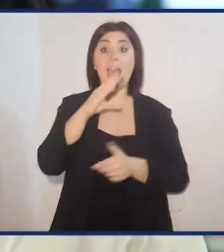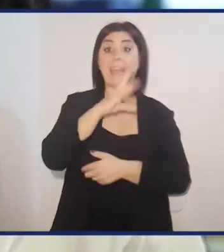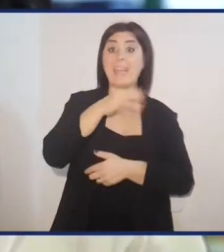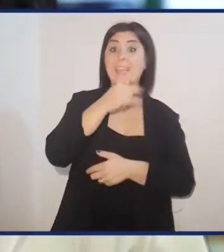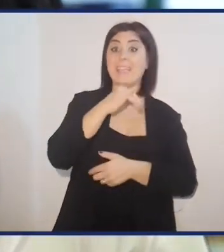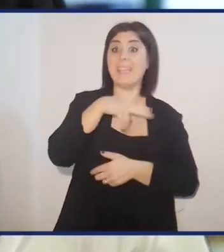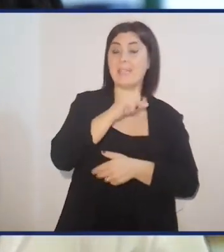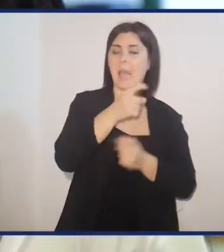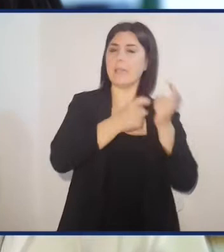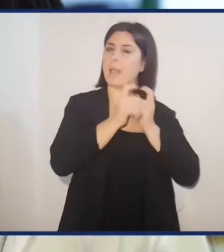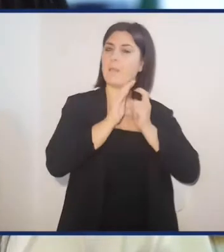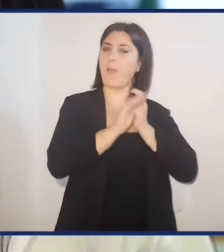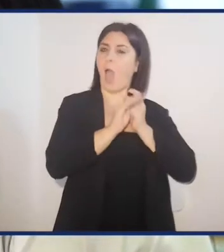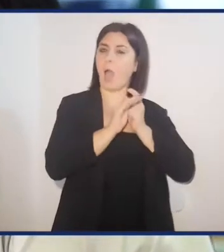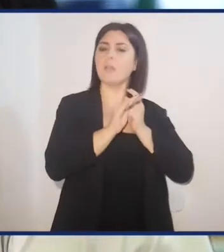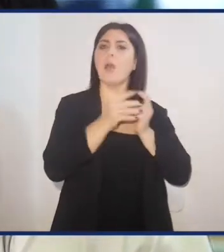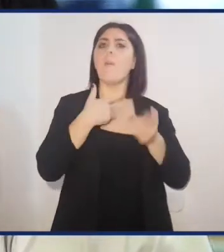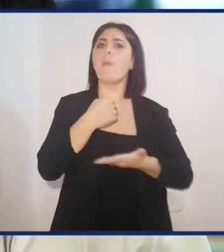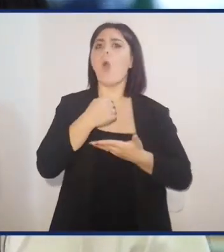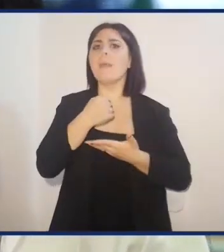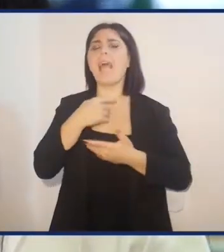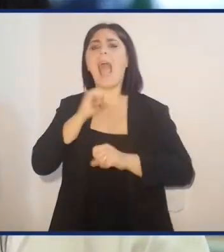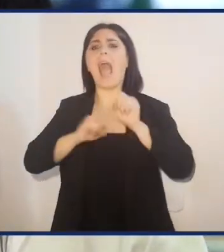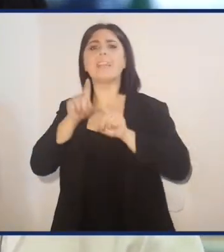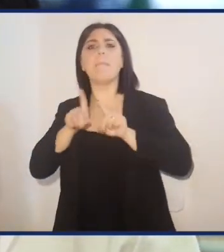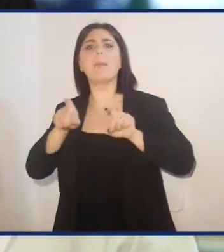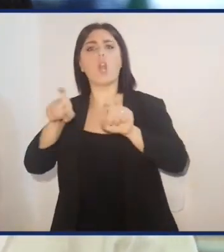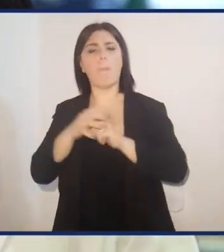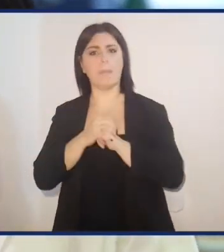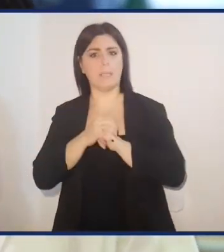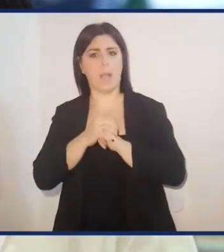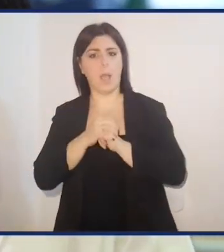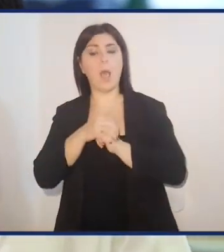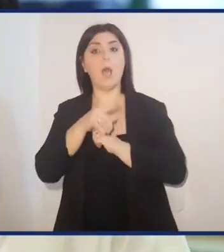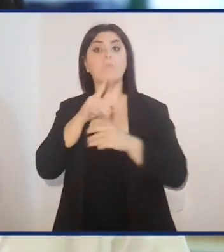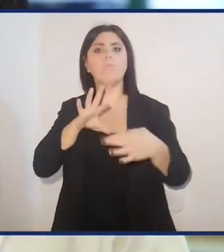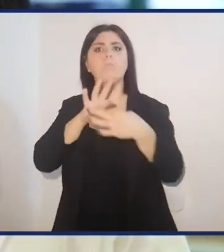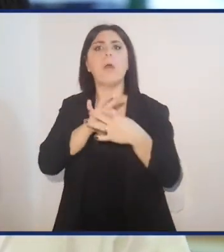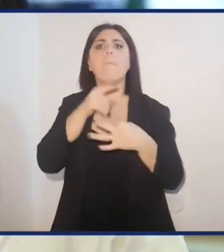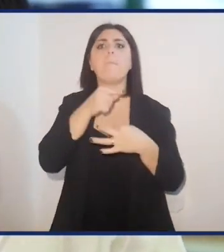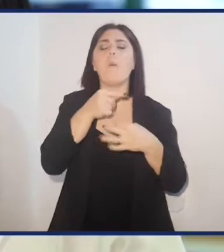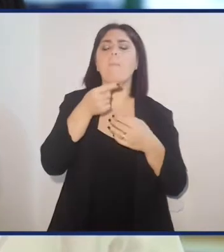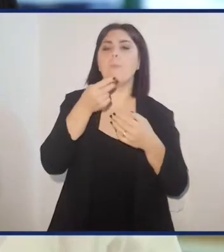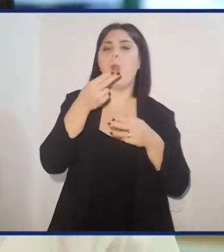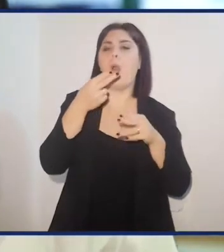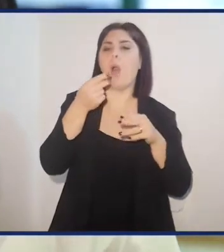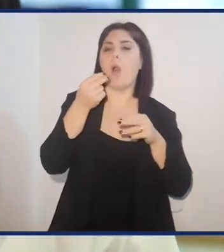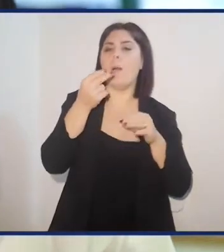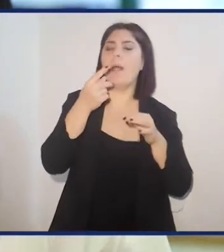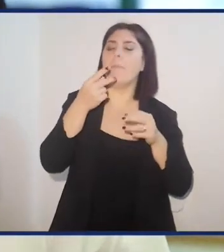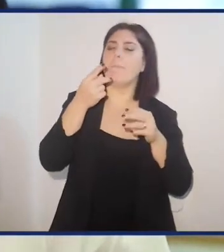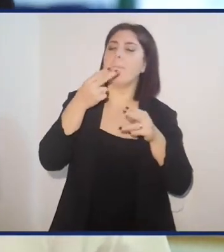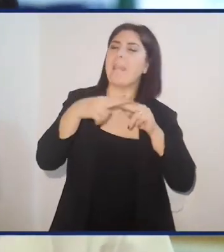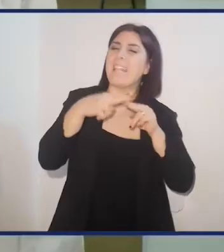chitina e i suoi derivati hanno proprietà antimicrobiche, sono in grado di legare i metalli pesanti e